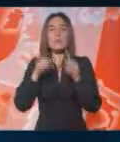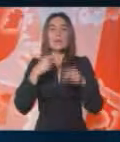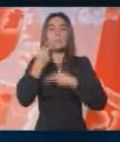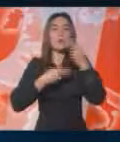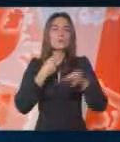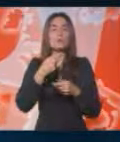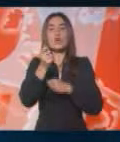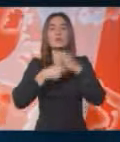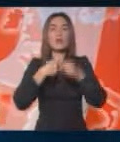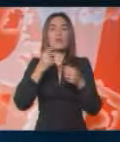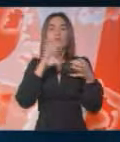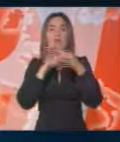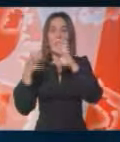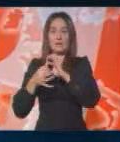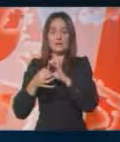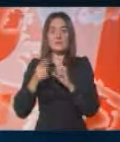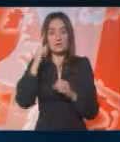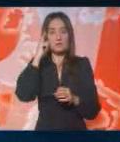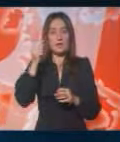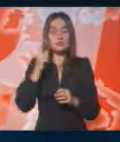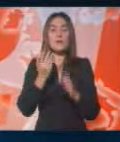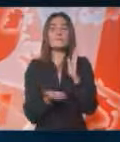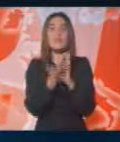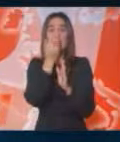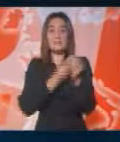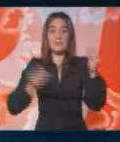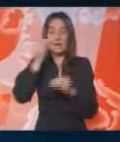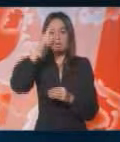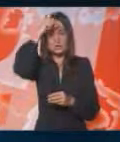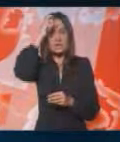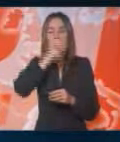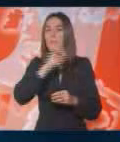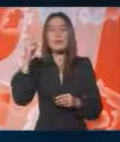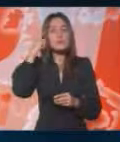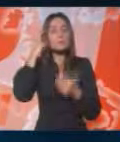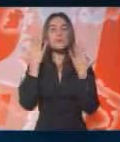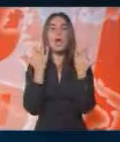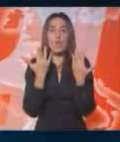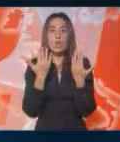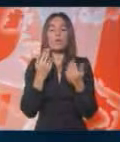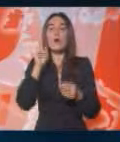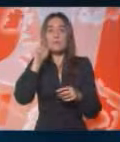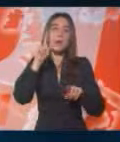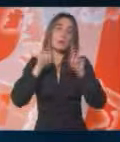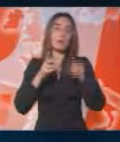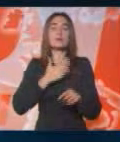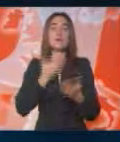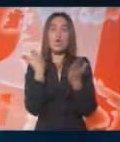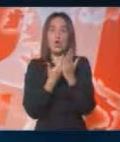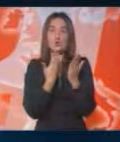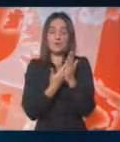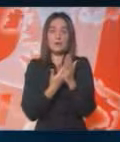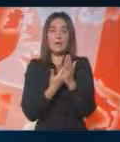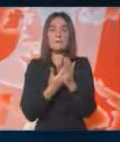proizvođača u trgovinskih ranac. Znači rasti inflacija u Srbiji, bez obzira koliko ima nekih svojih osnova